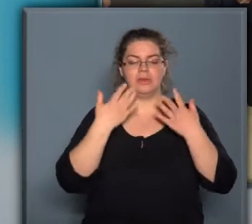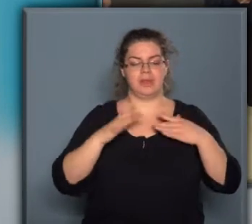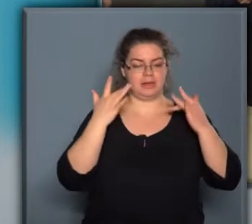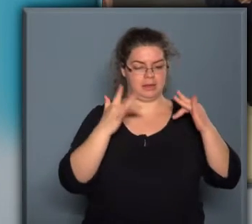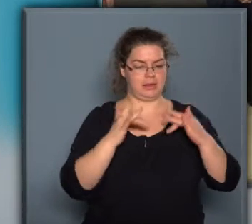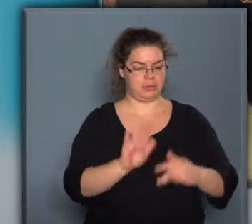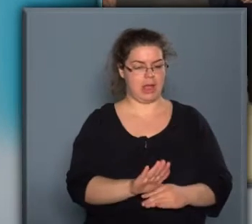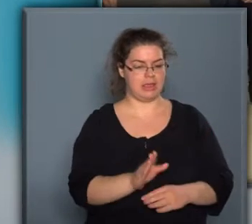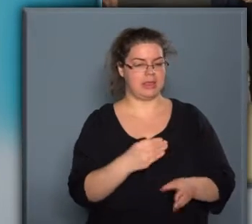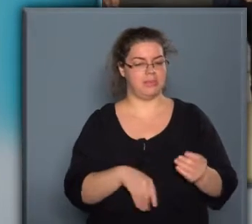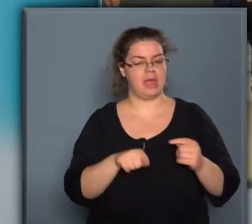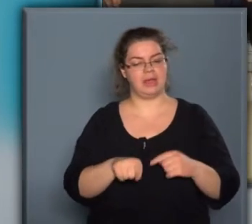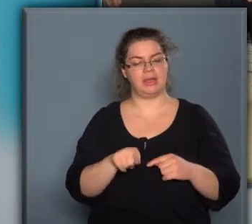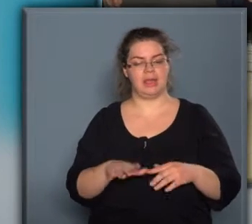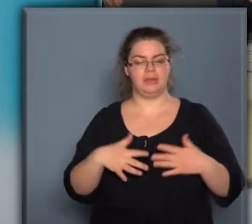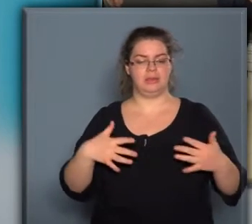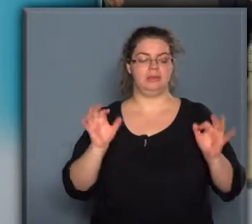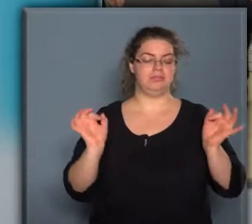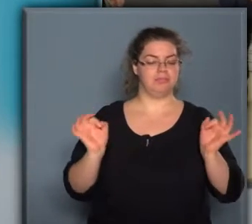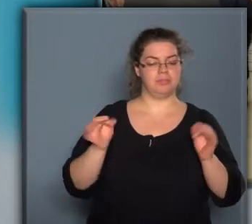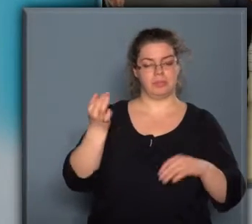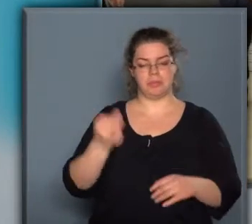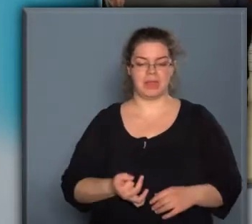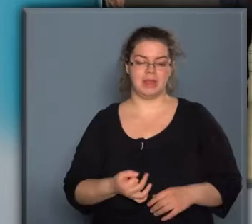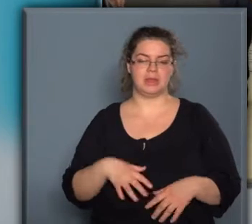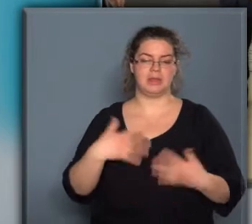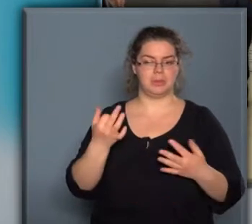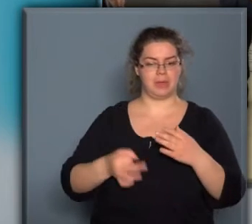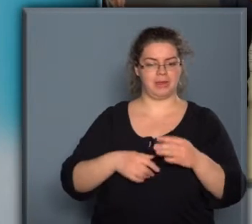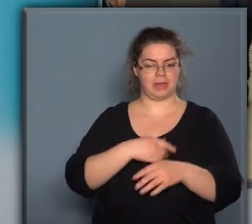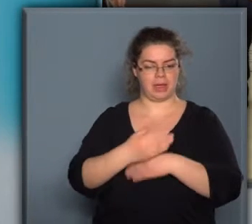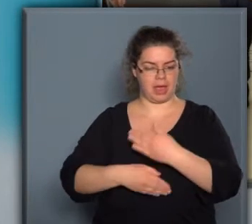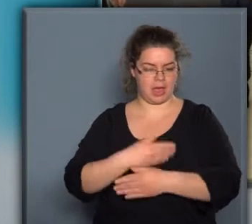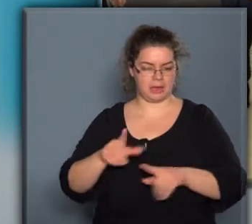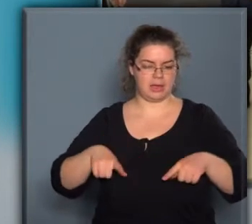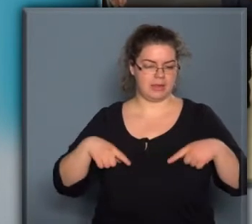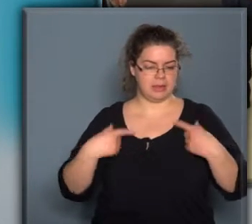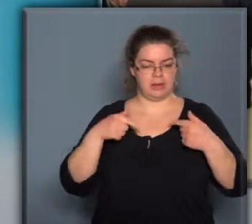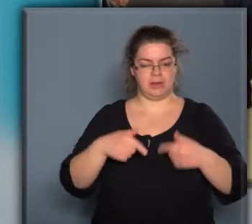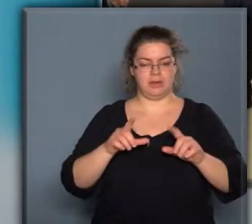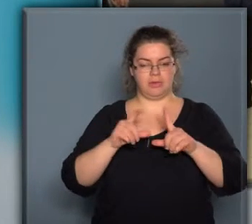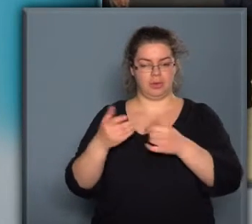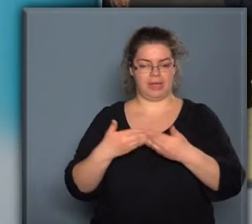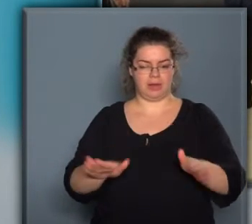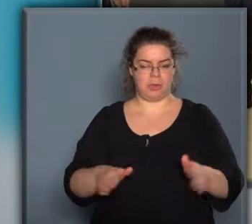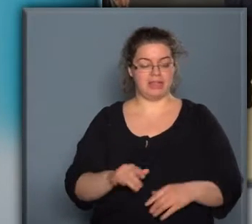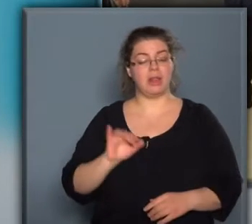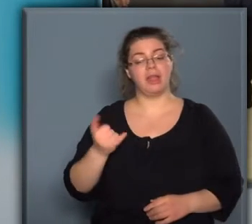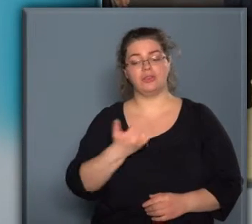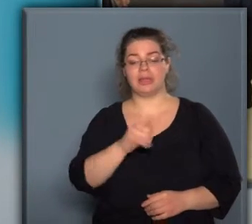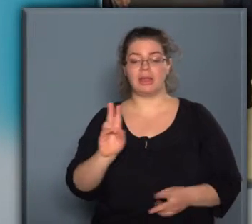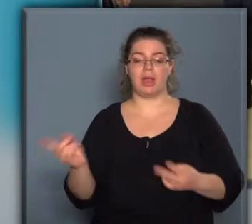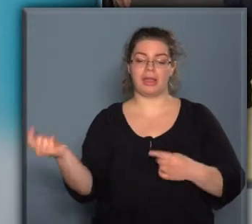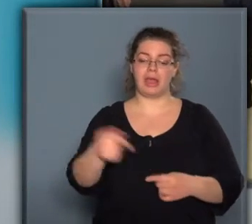gratulálni neki, hiszen ez egy nagyszerű pillanat, nagyszerű perceket élhetünk itt át a fotokiállítás megnyitóján, illetve